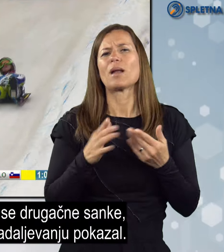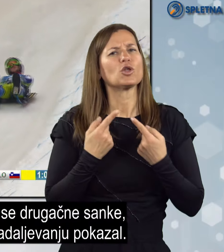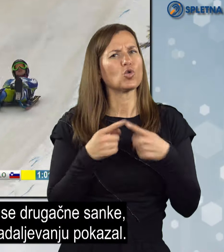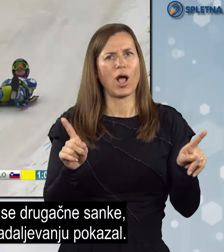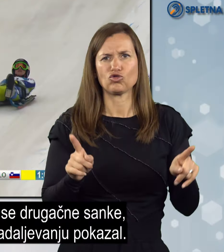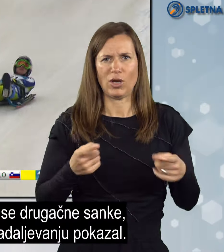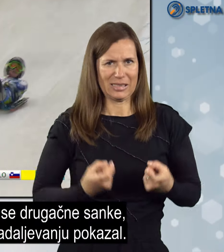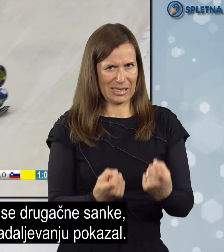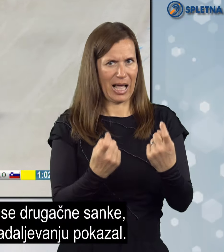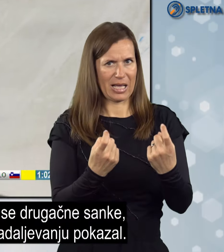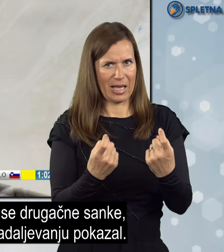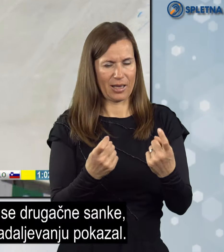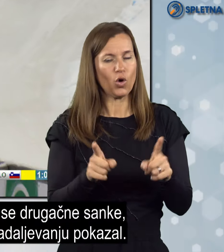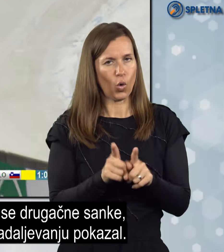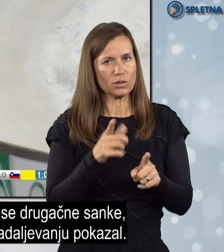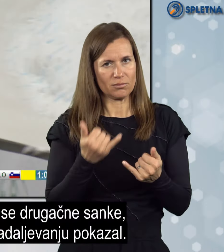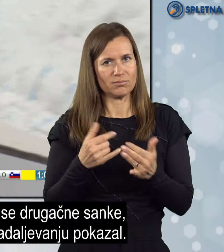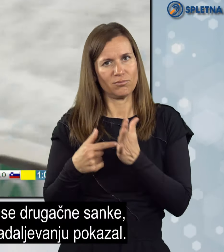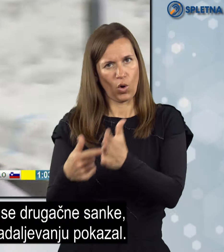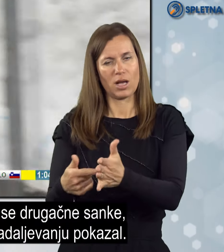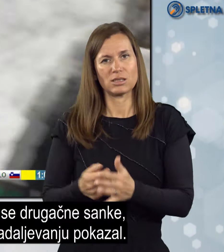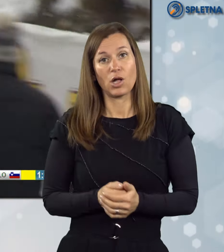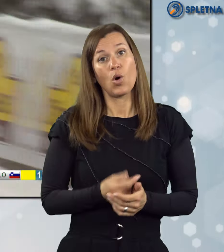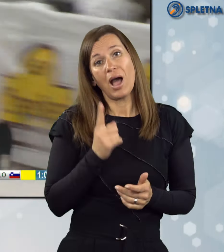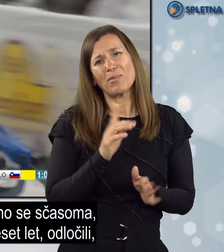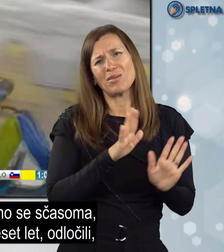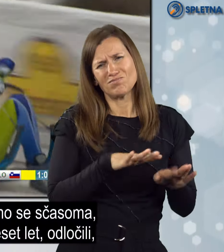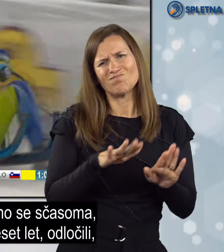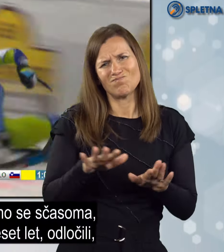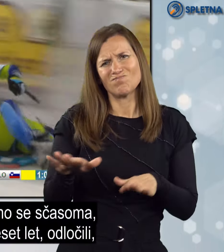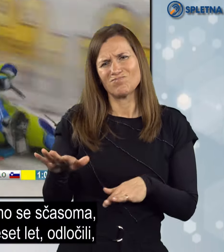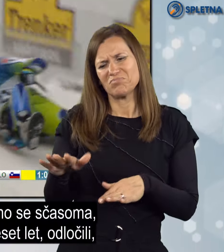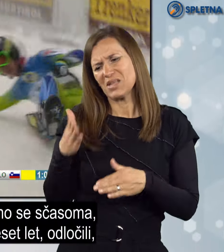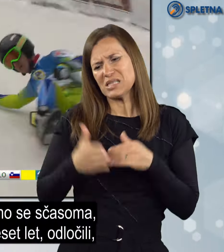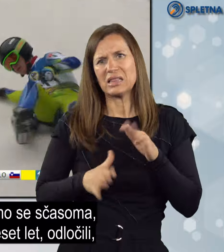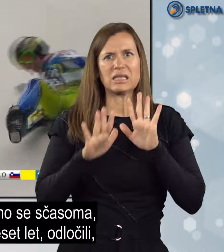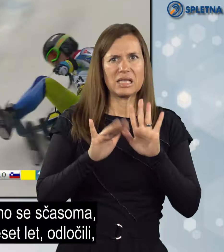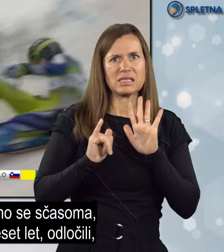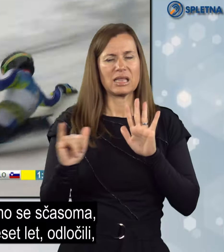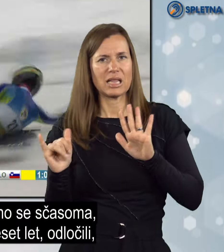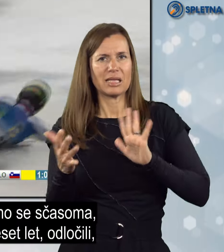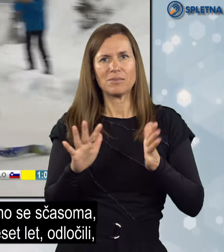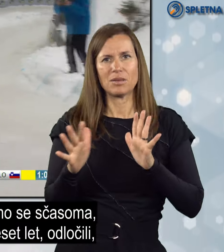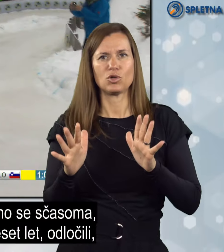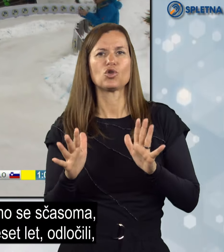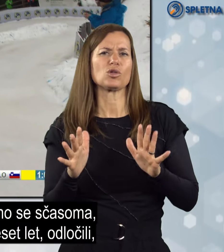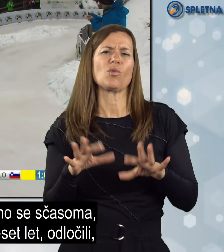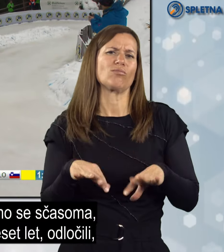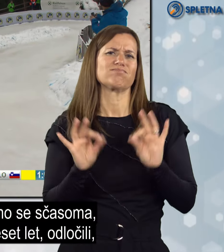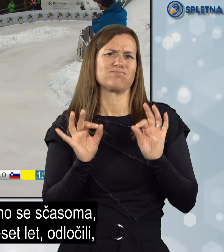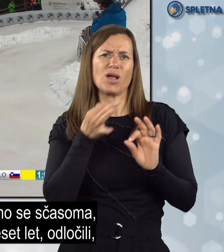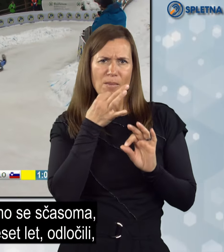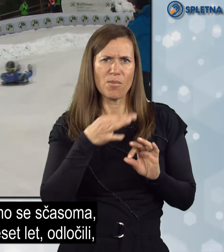uporabljali se s drugačne sankanje, kot jih muzej na delovanju pokazal. Vendar s časoma smo mi zadnjih deset let